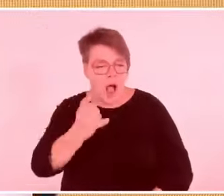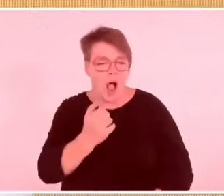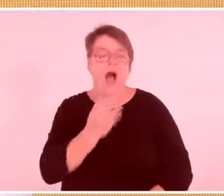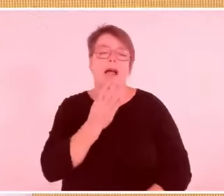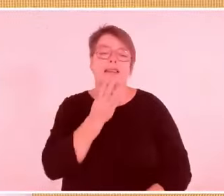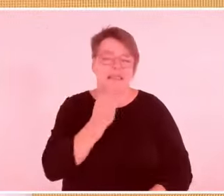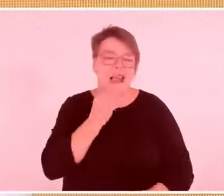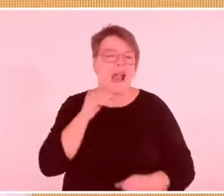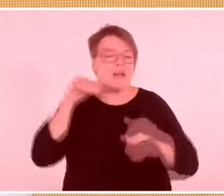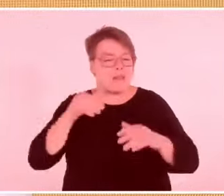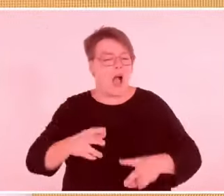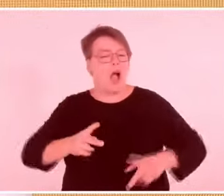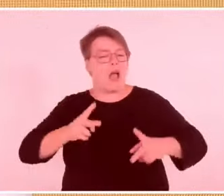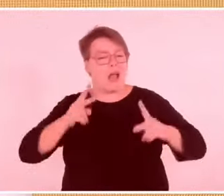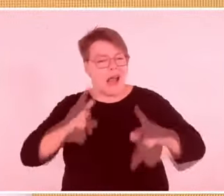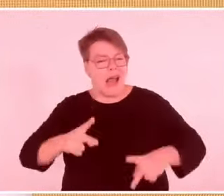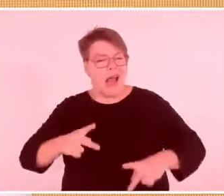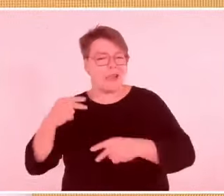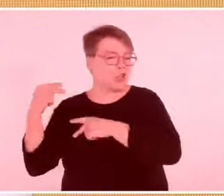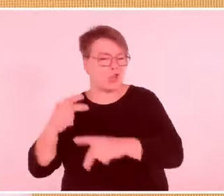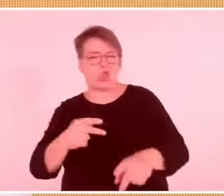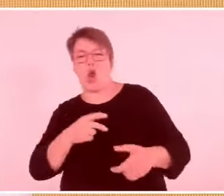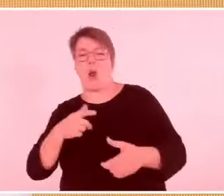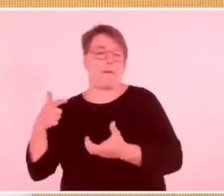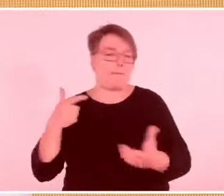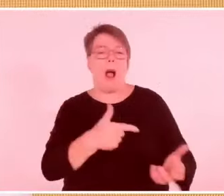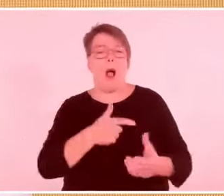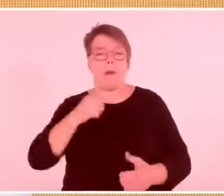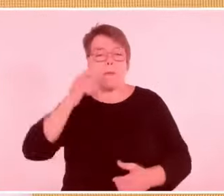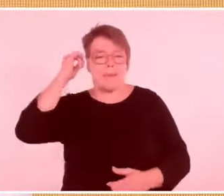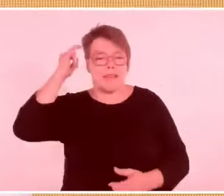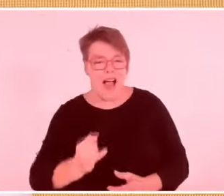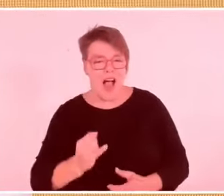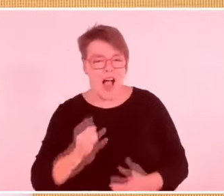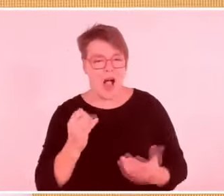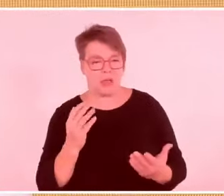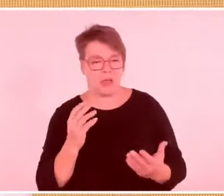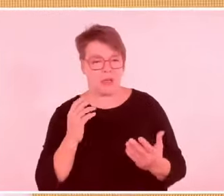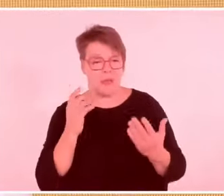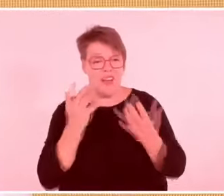Verantwortung. Es geht nicht um Israel gegen Hamas alleine.